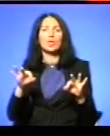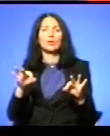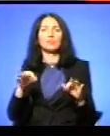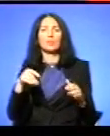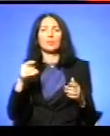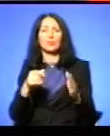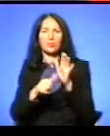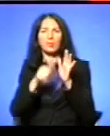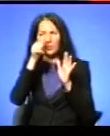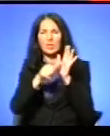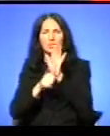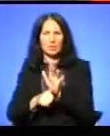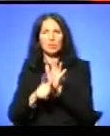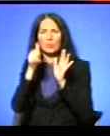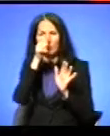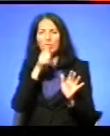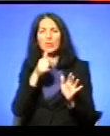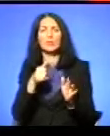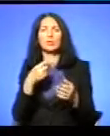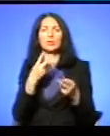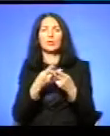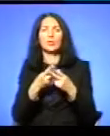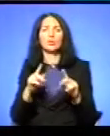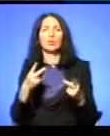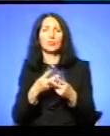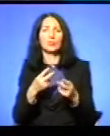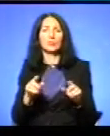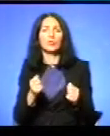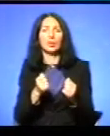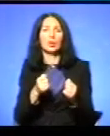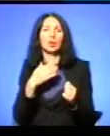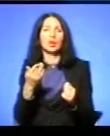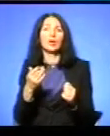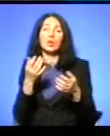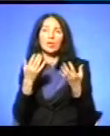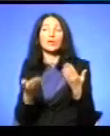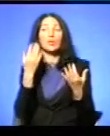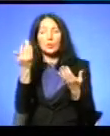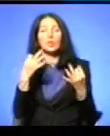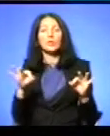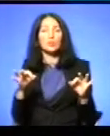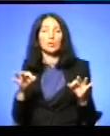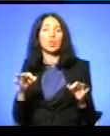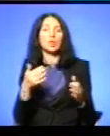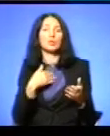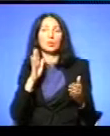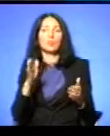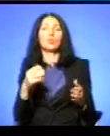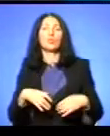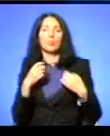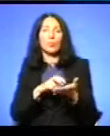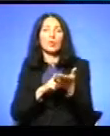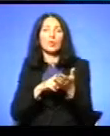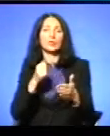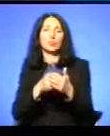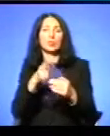тримання там безслістного То я був би засрашений до кінця життя Таке щастя, що ви мене все-таки провезли в табір І я прекрасних